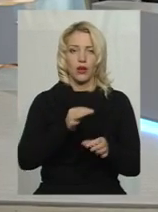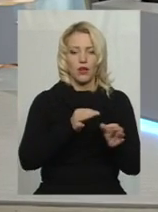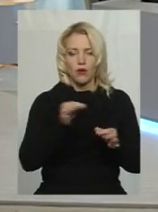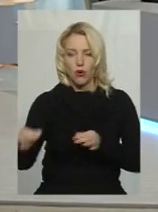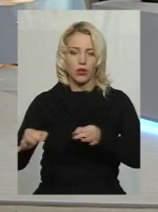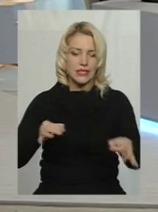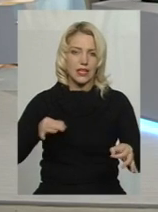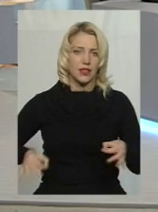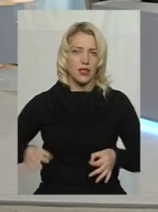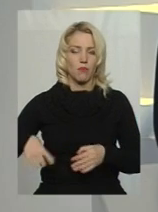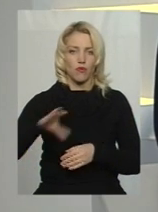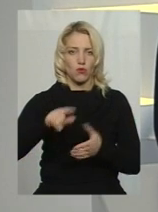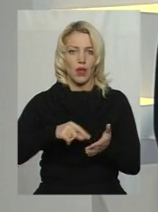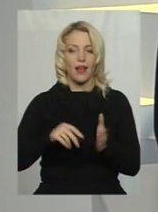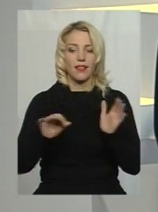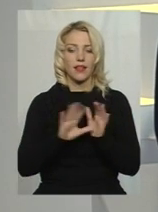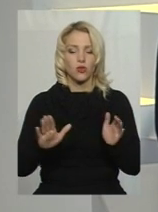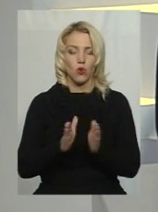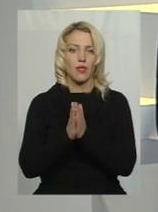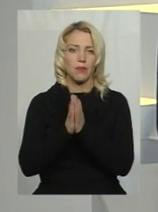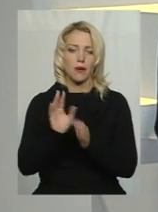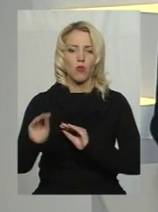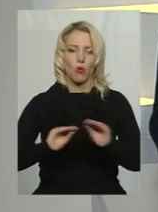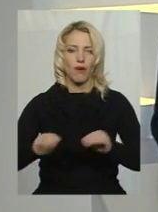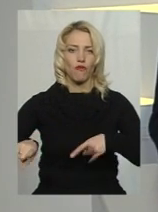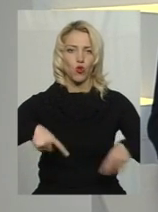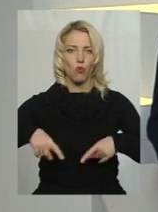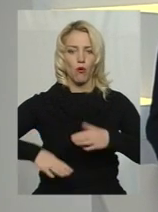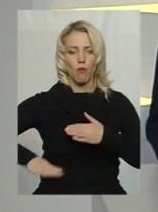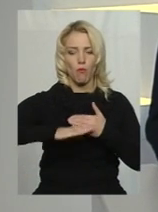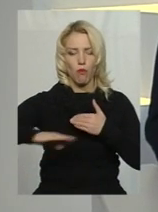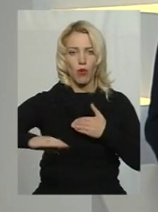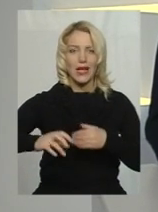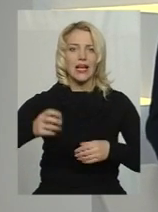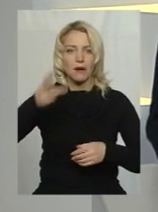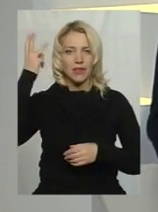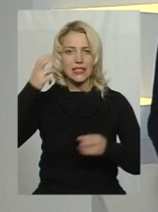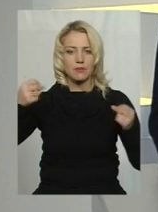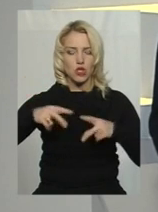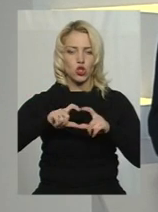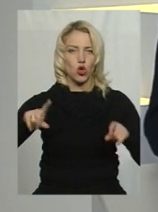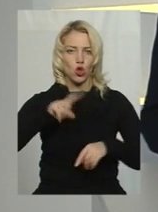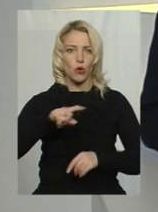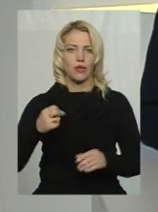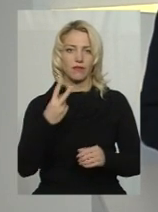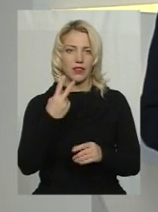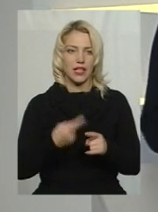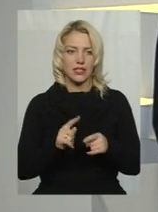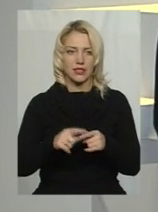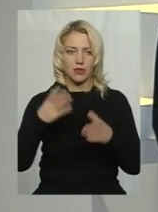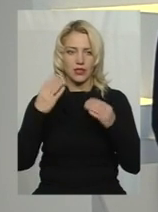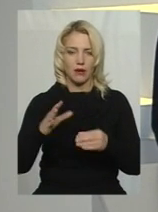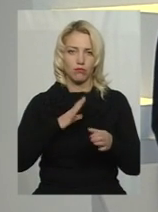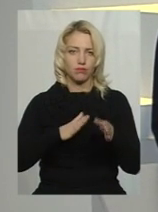Електронна петиція про облаштування футбольного поля у Хмельницькій спеціалізованій загальноосвітній школі номер 12 цими днями перетнула